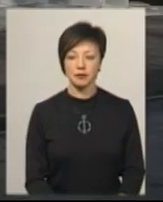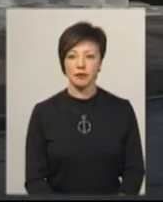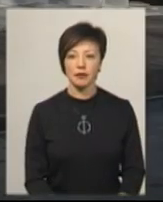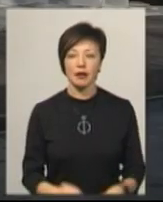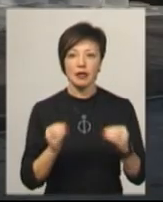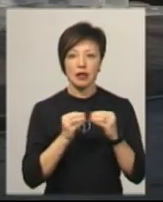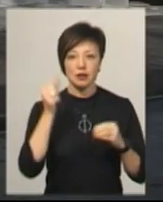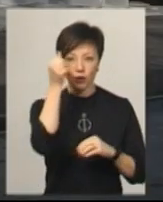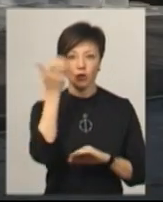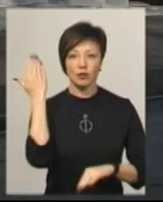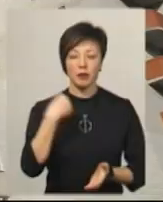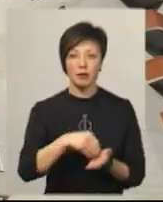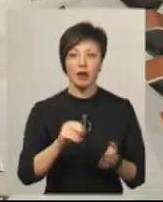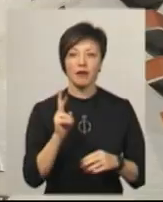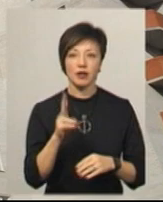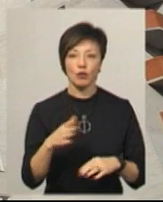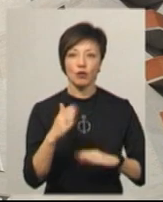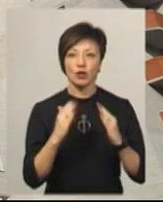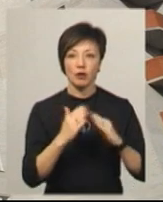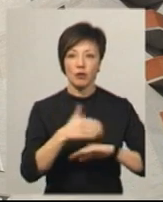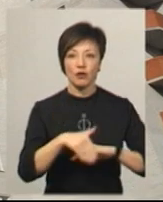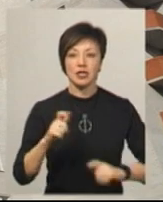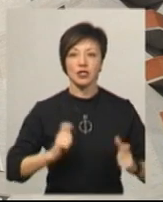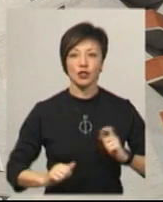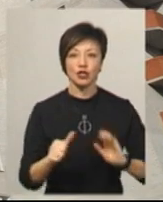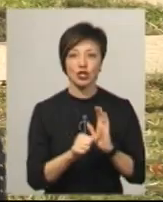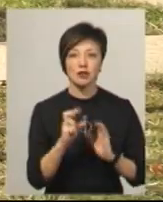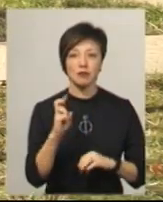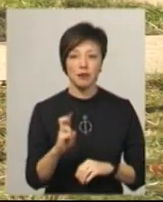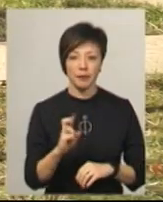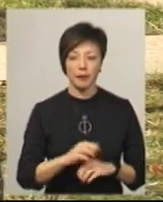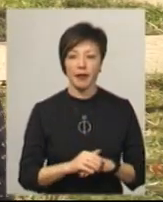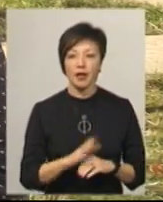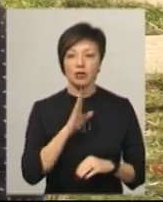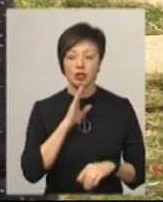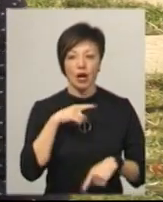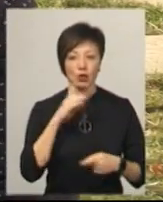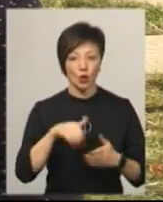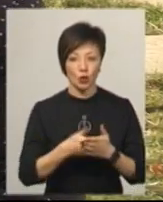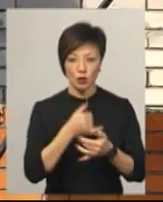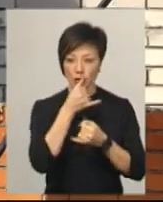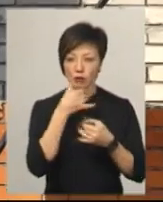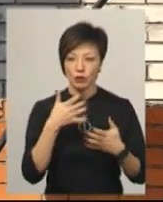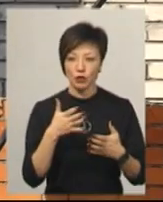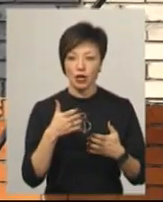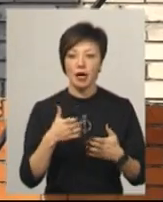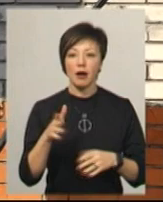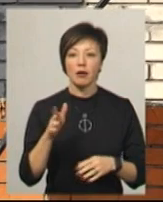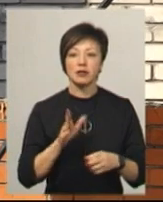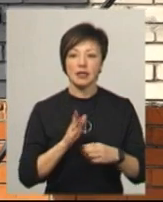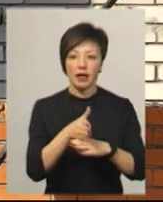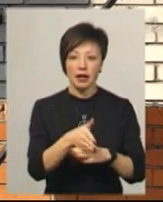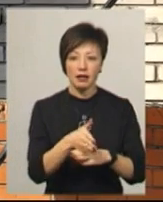Десять років тому придбала квартиру в будинку по вулиці Інститутській 6Б Інна Ворониця. Жінка каже, досі не може заїхати в квартиру, бо немає